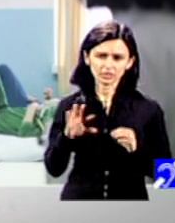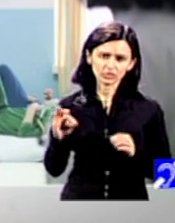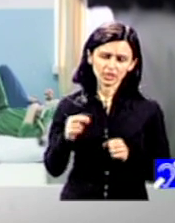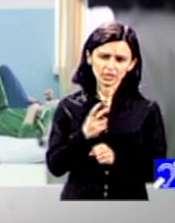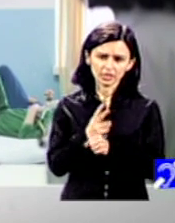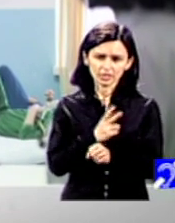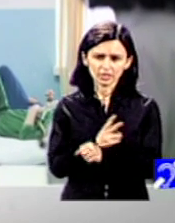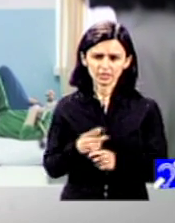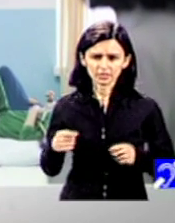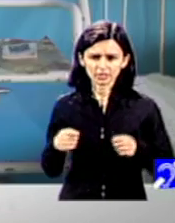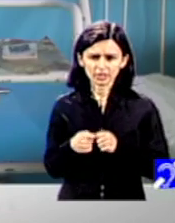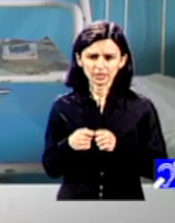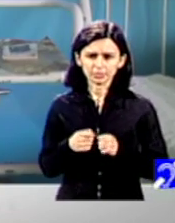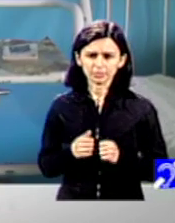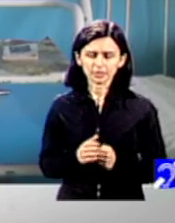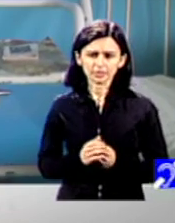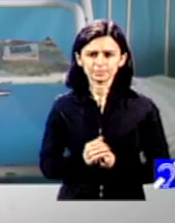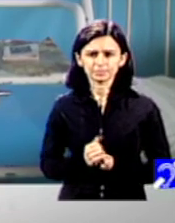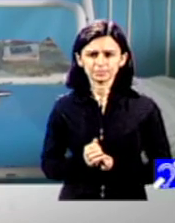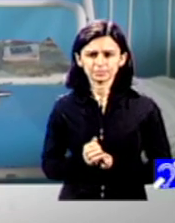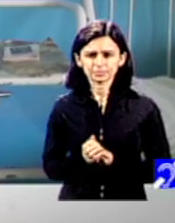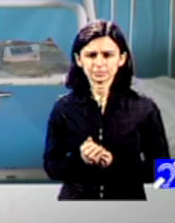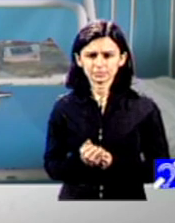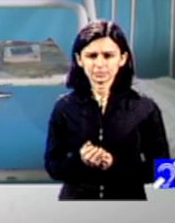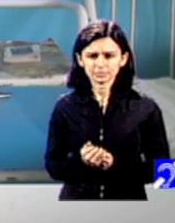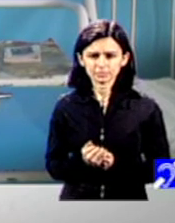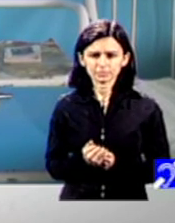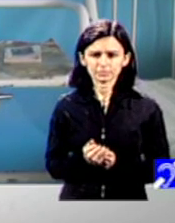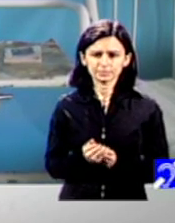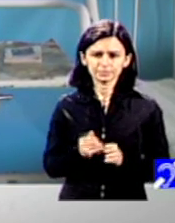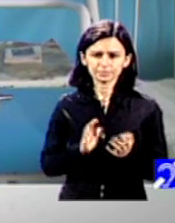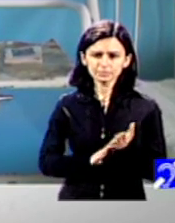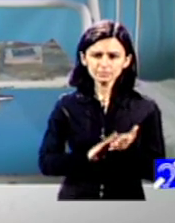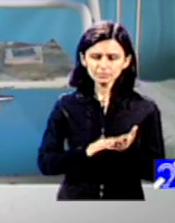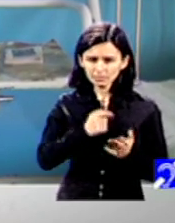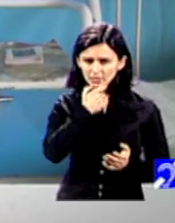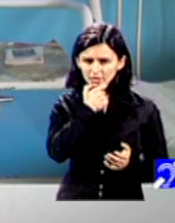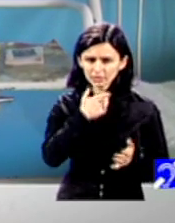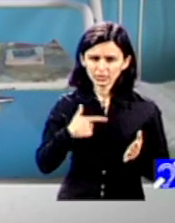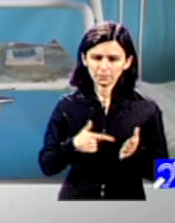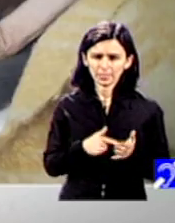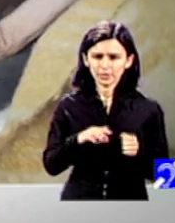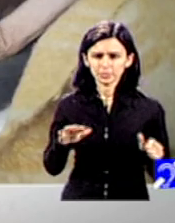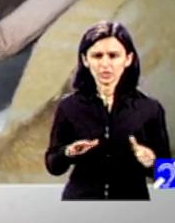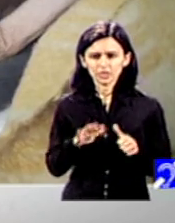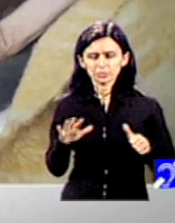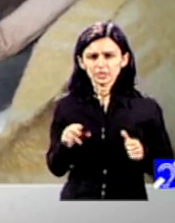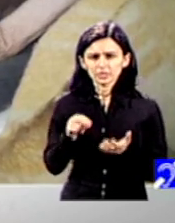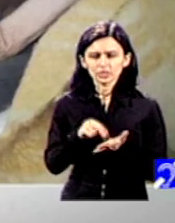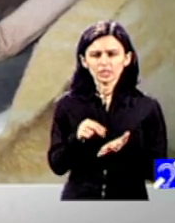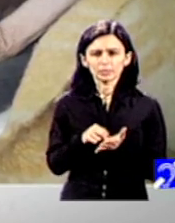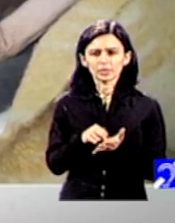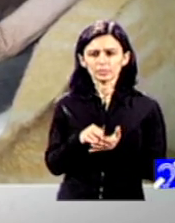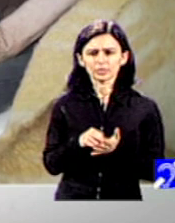nu aș vrea să ne considerăm într-o situație excepțională, dar faptul că noi din 2016 ne-am propus practic să împingem foarte